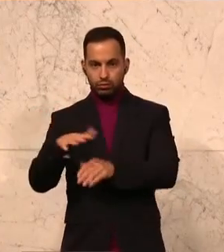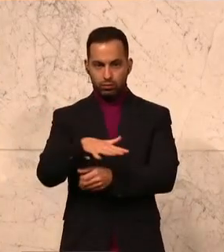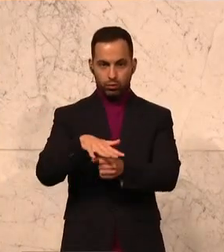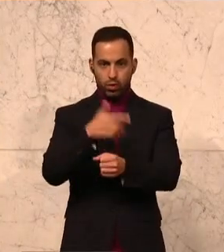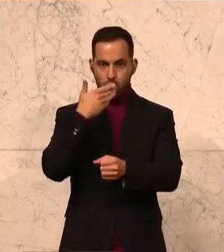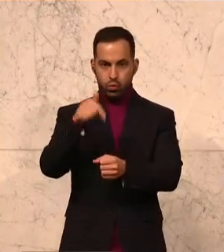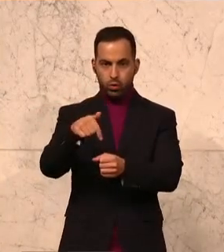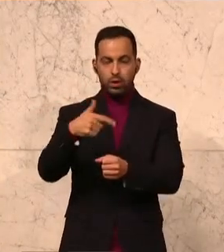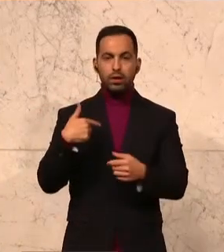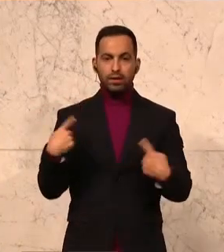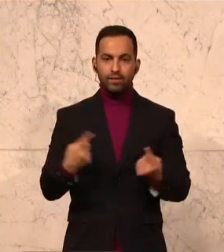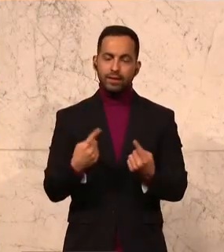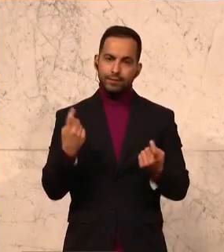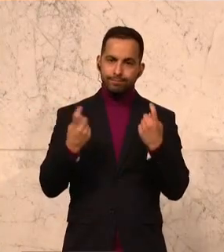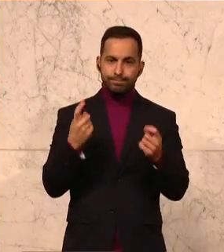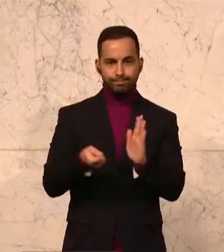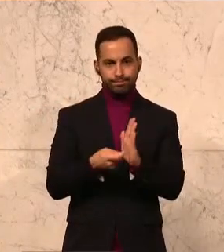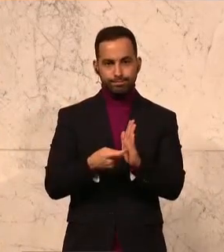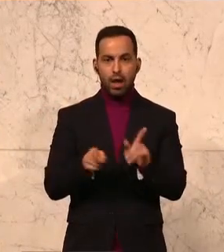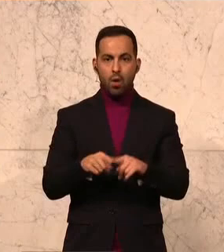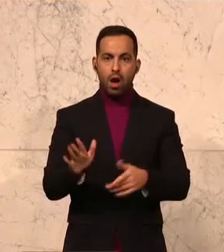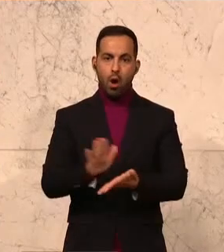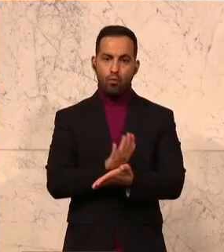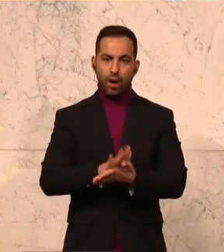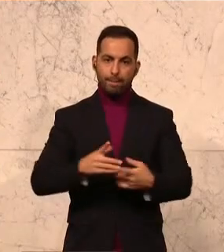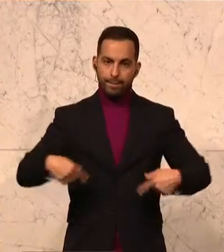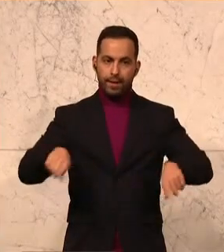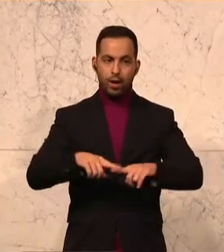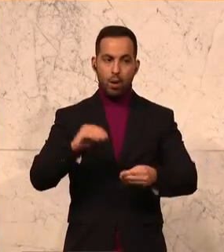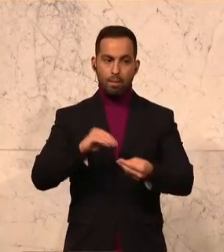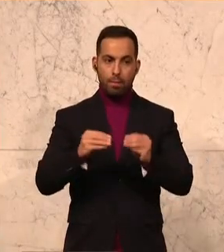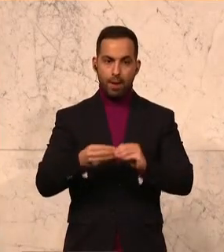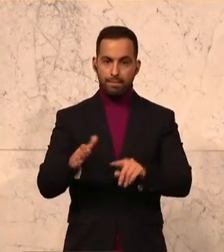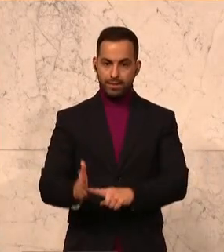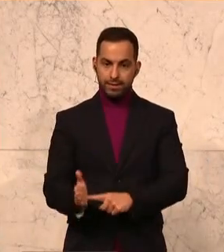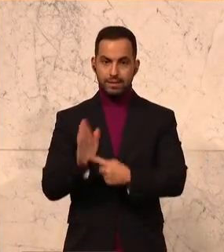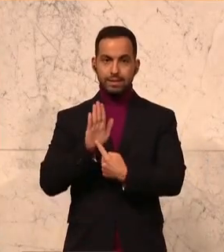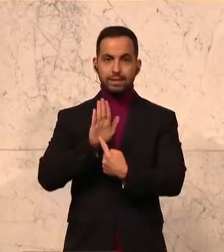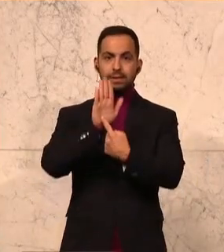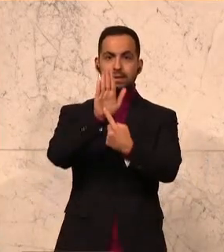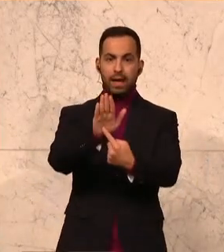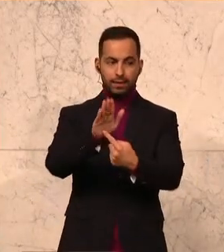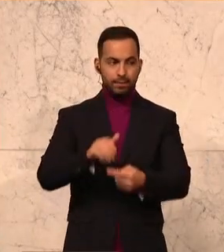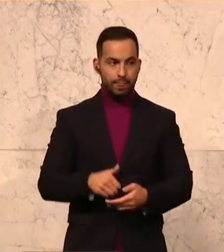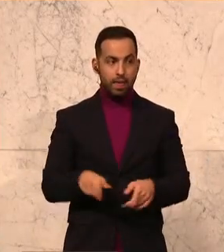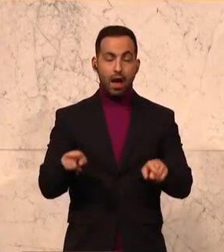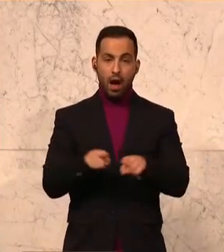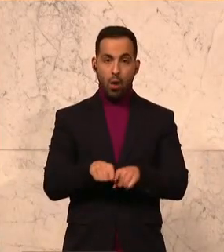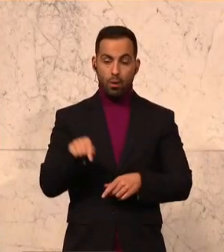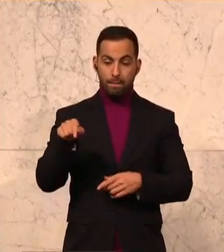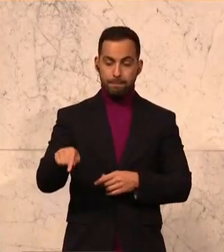Ansinnen ist das und unsere Aufgabe war das, dieses Problem aufzuzeigen. Und hier,